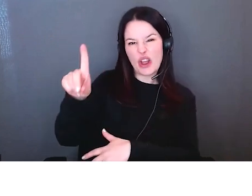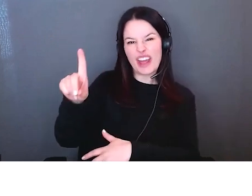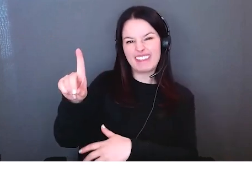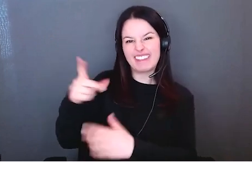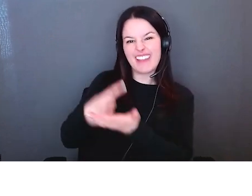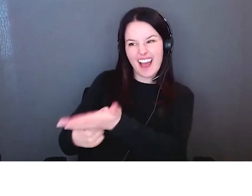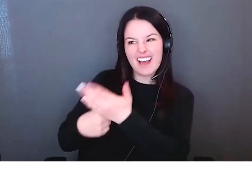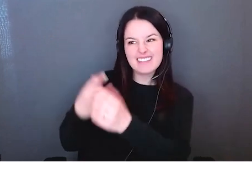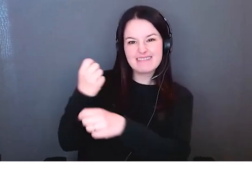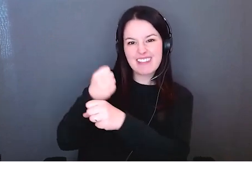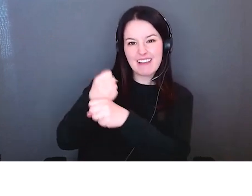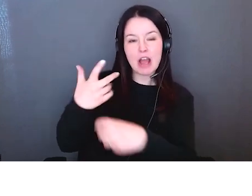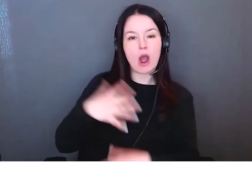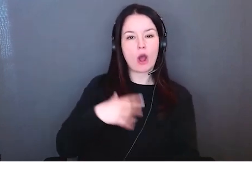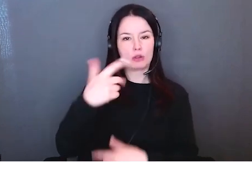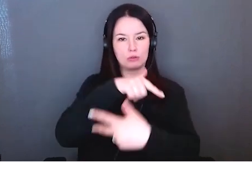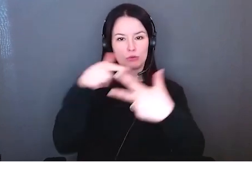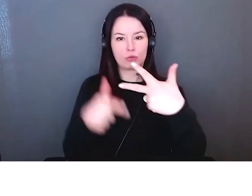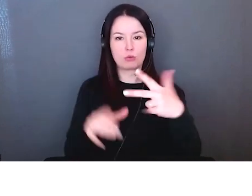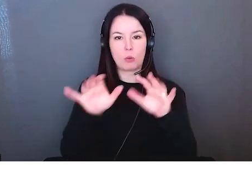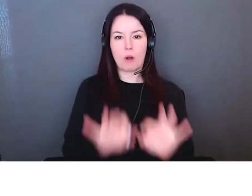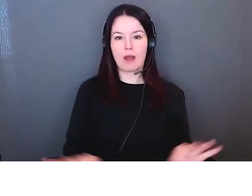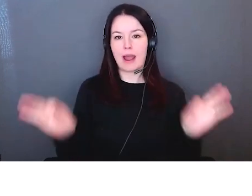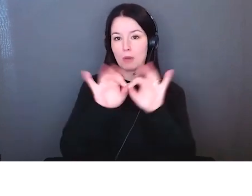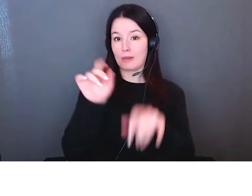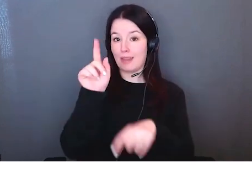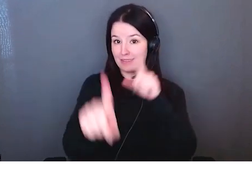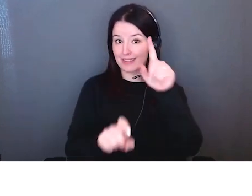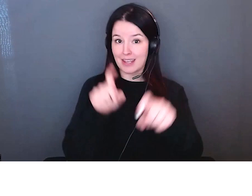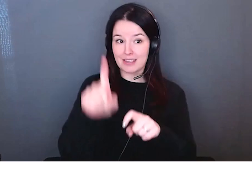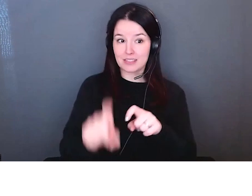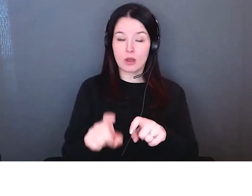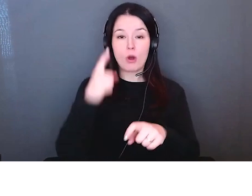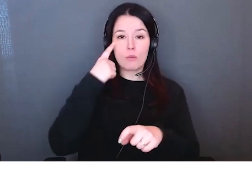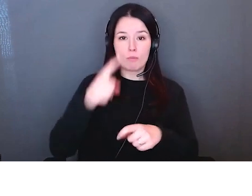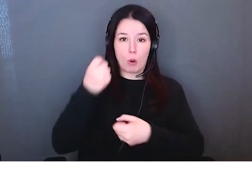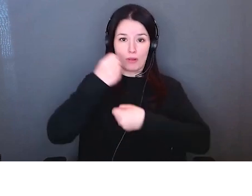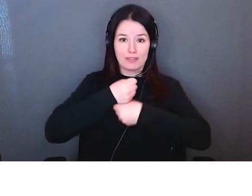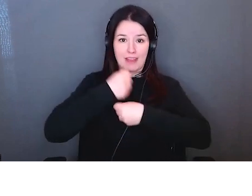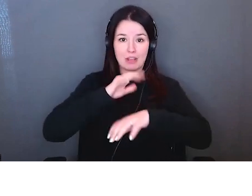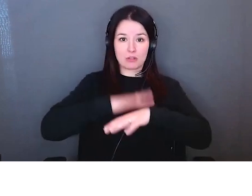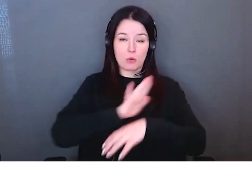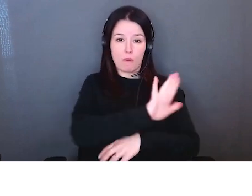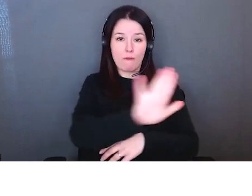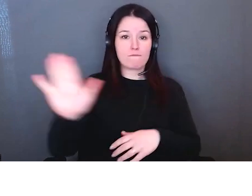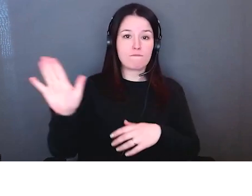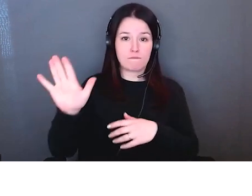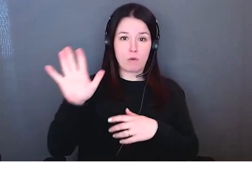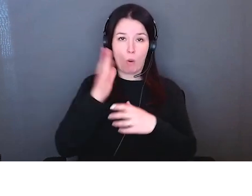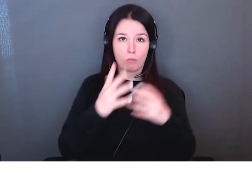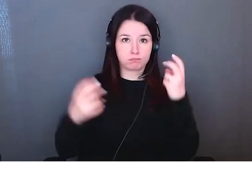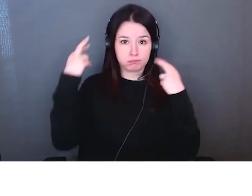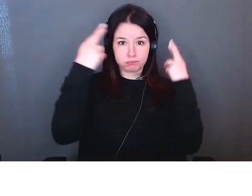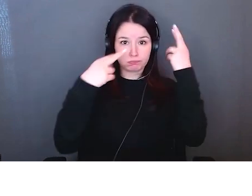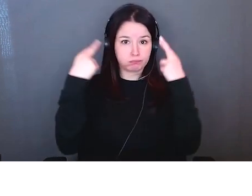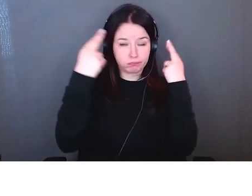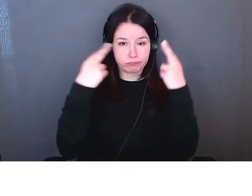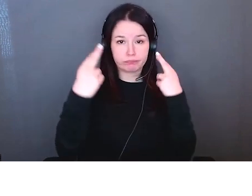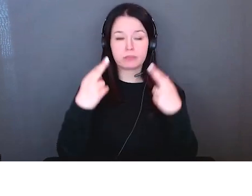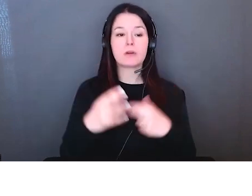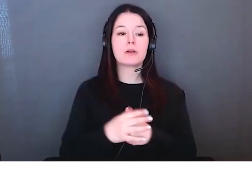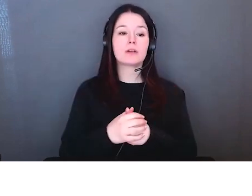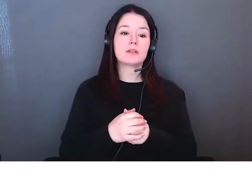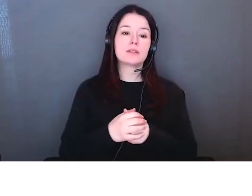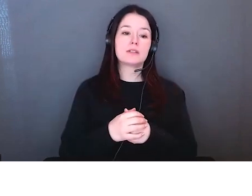a peut-être cette ouverture-là où on peut reconnaître que ce qu'on fait là c'est les habitudes des habitudes de pratique